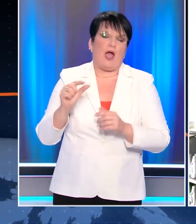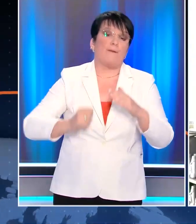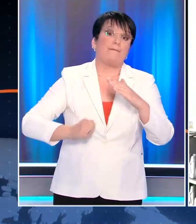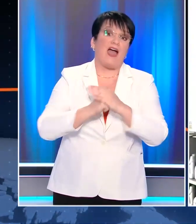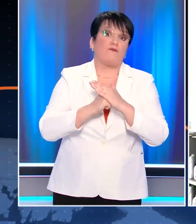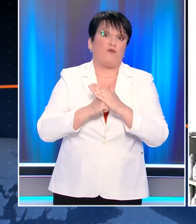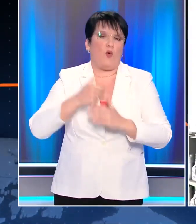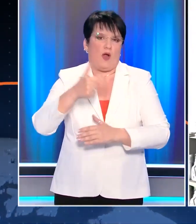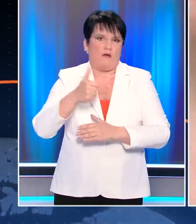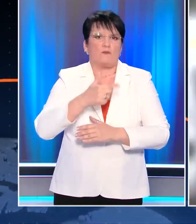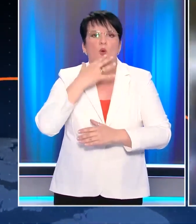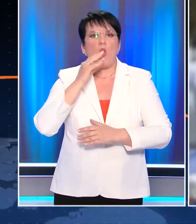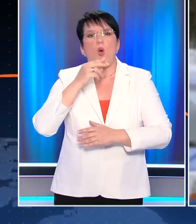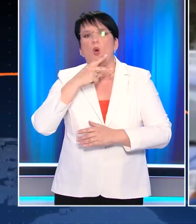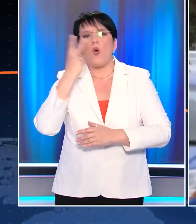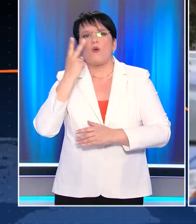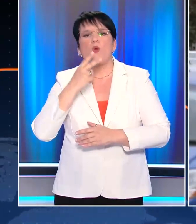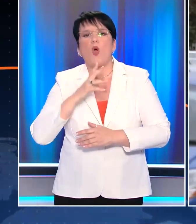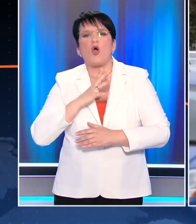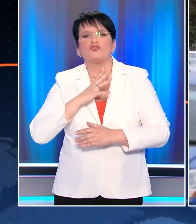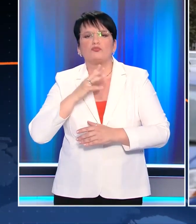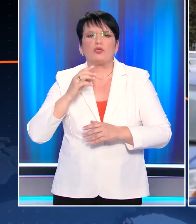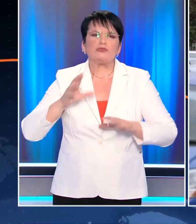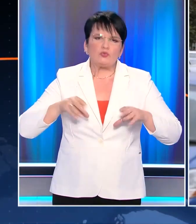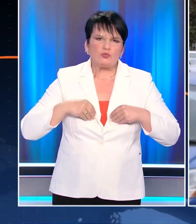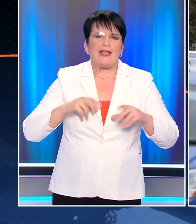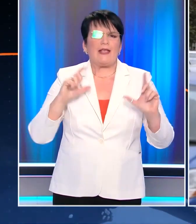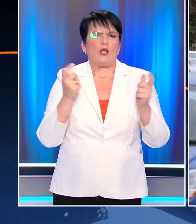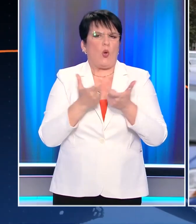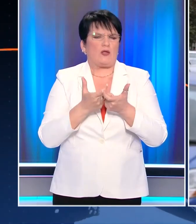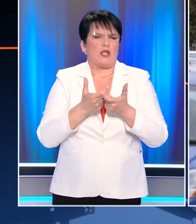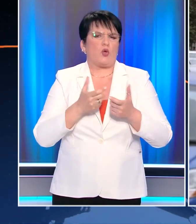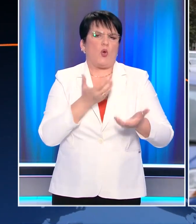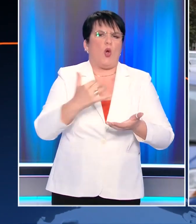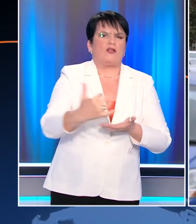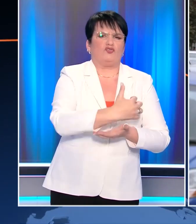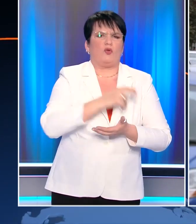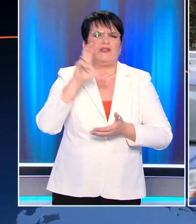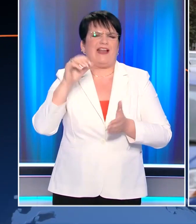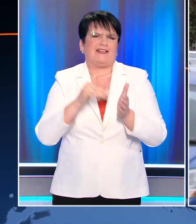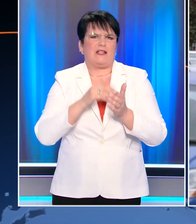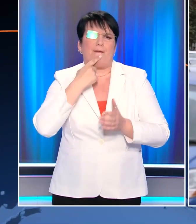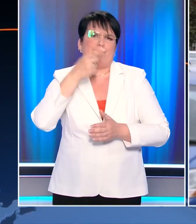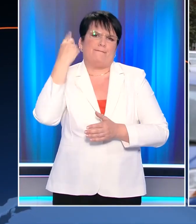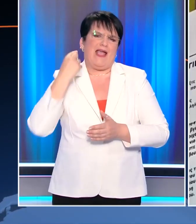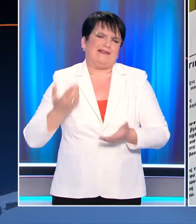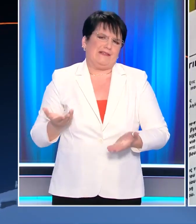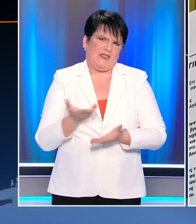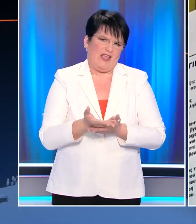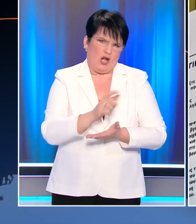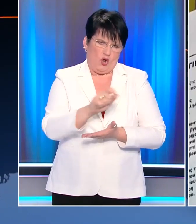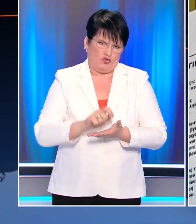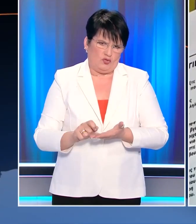κάψιμα για να μπορέσει ο κόσμος να τα απεξερθεί. Δικαιούχοι είναι όσοι έχουν οικογενειακό εισόδημα έως 30.000 ευρώ με βάση την περσινή φορολογική τους δήλωση.